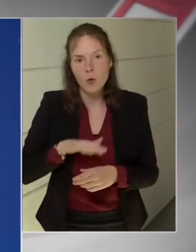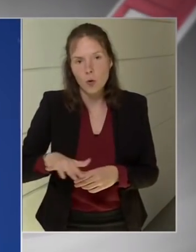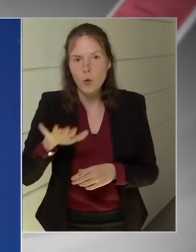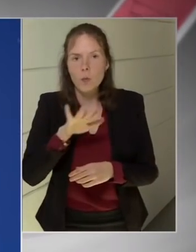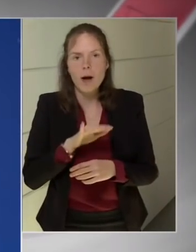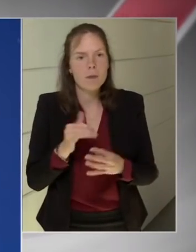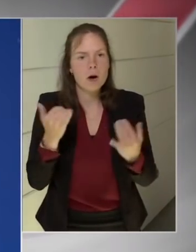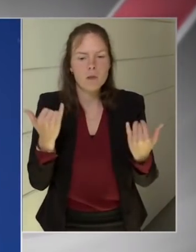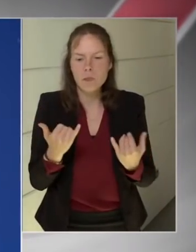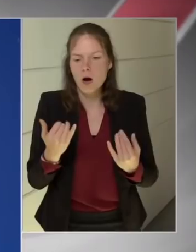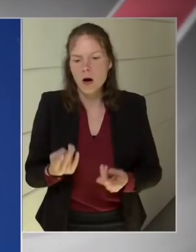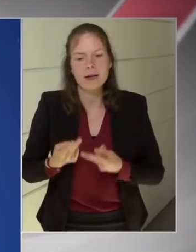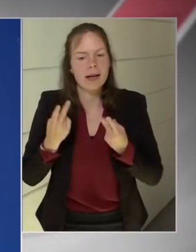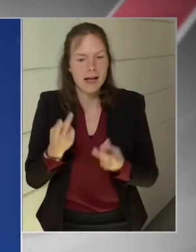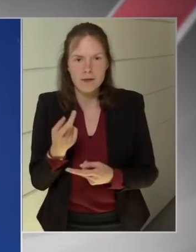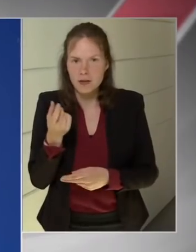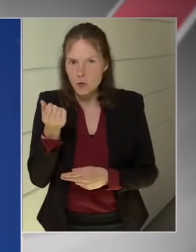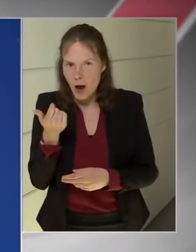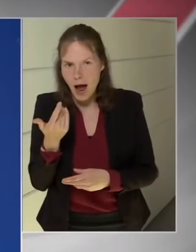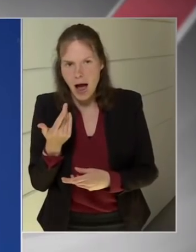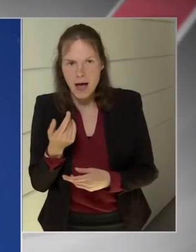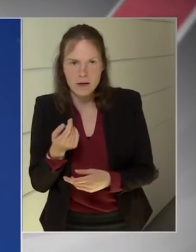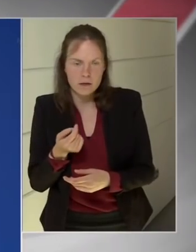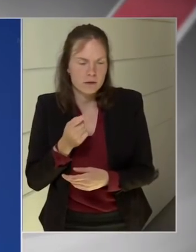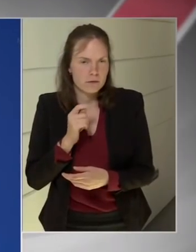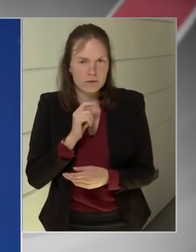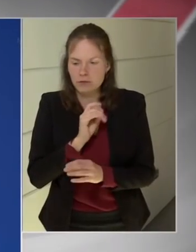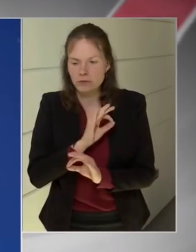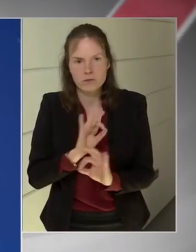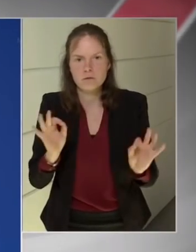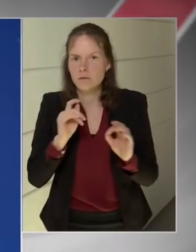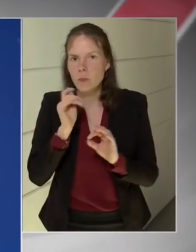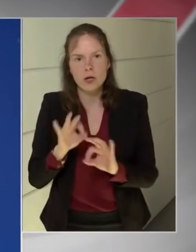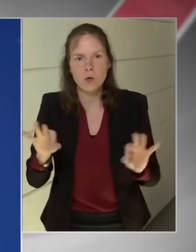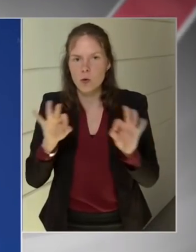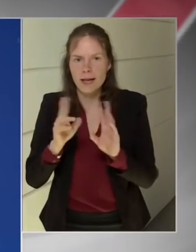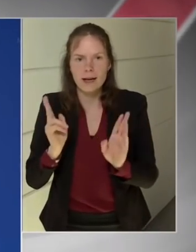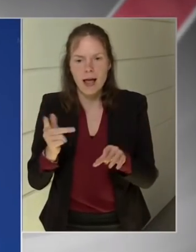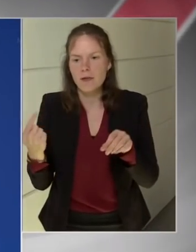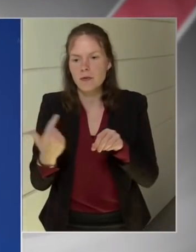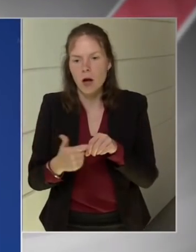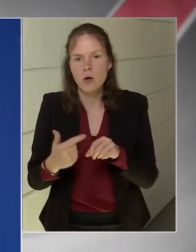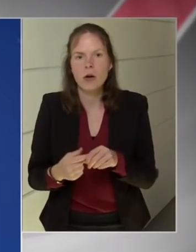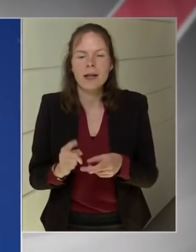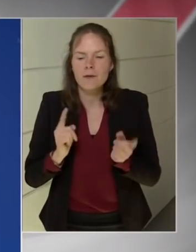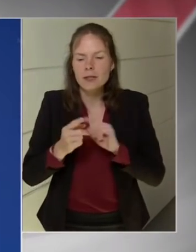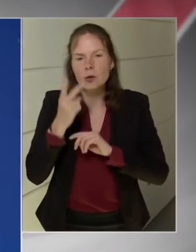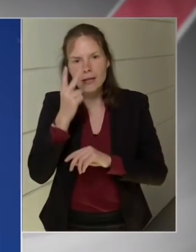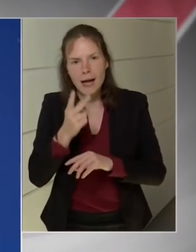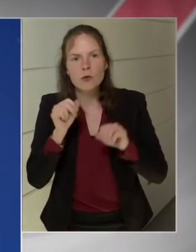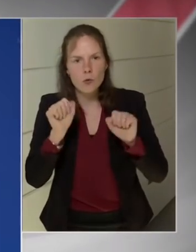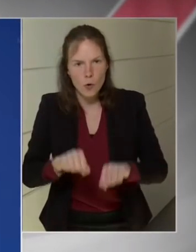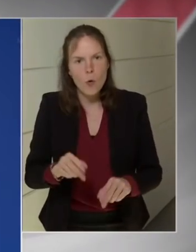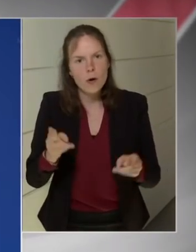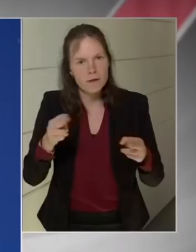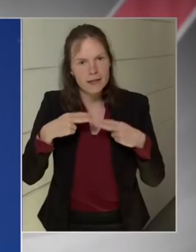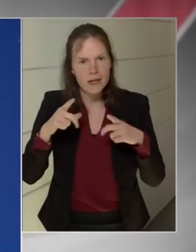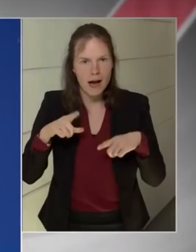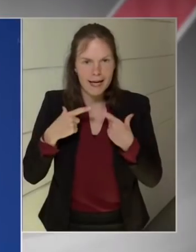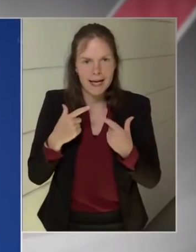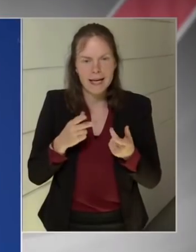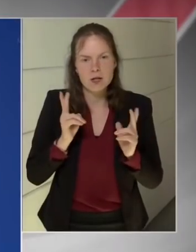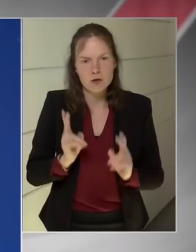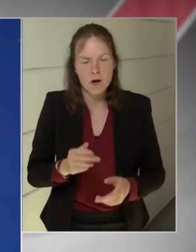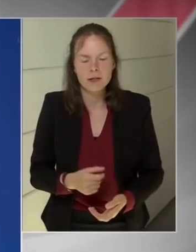is fent tudjuk tartani. Beszéltem már röviden a benzinárstoppról. Itt is Európában